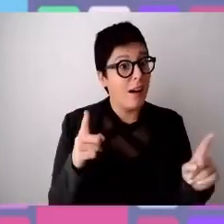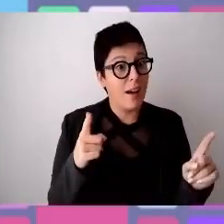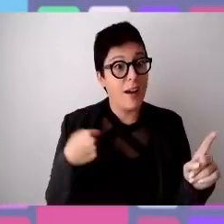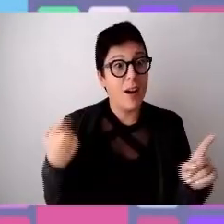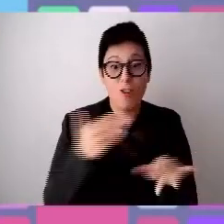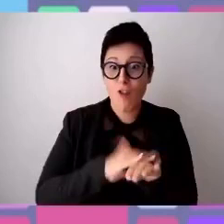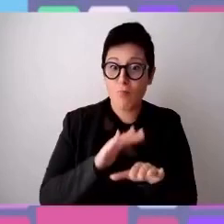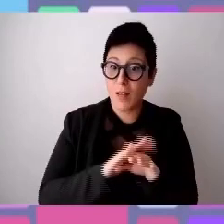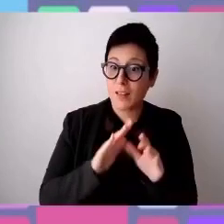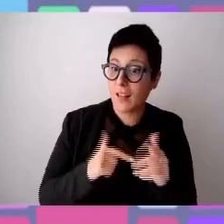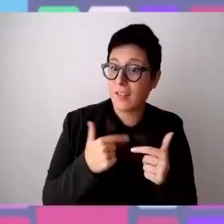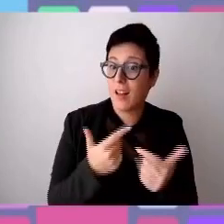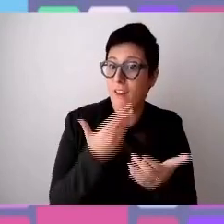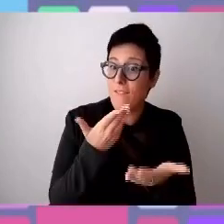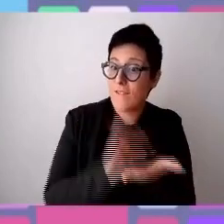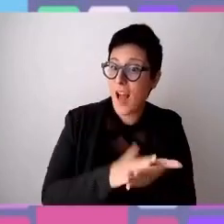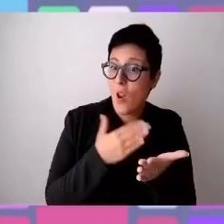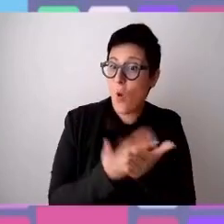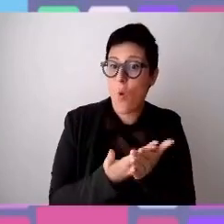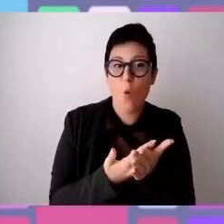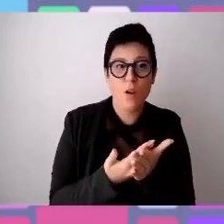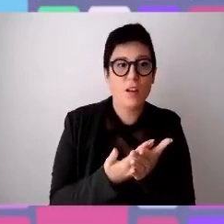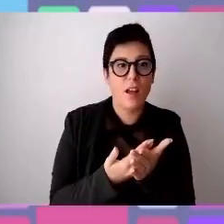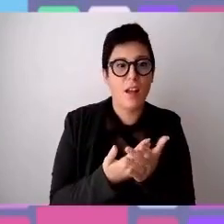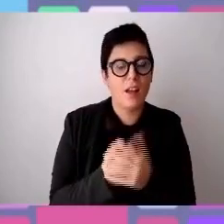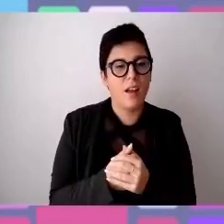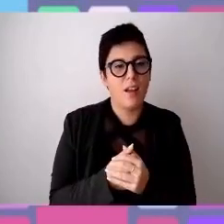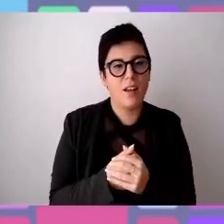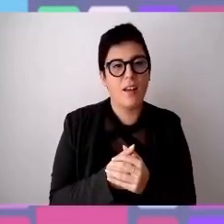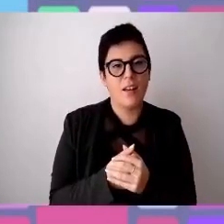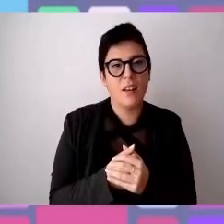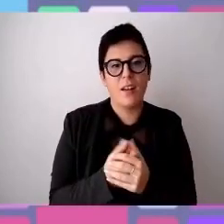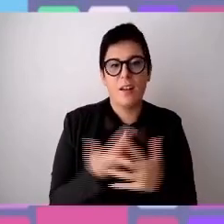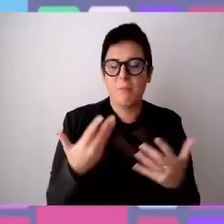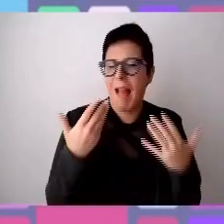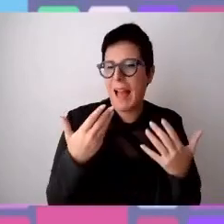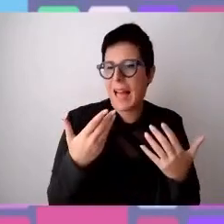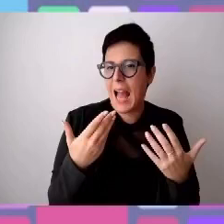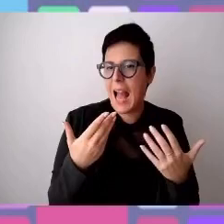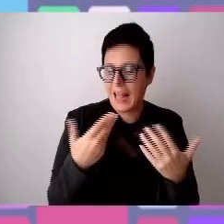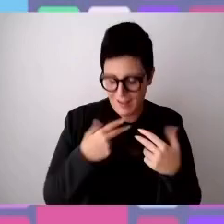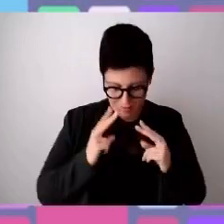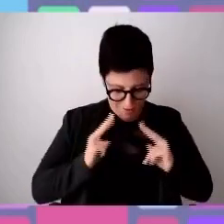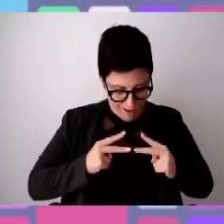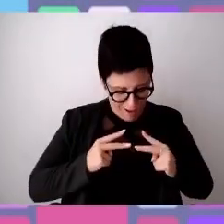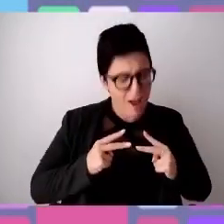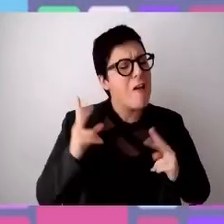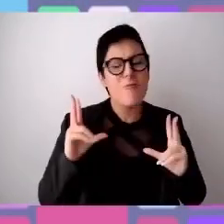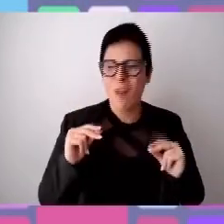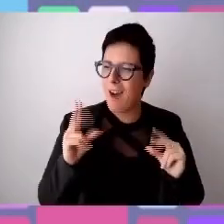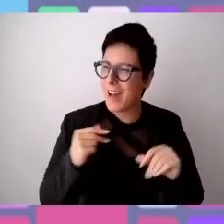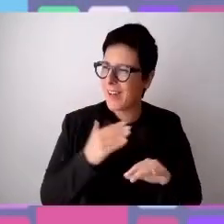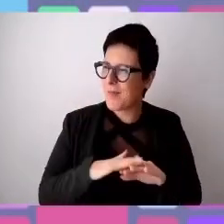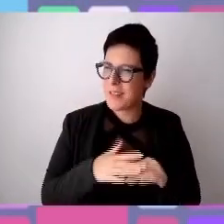competenze e capacità e magari scoprire di averne anche nuove e inaspettate.